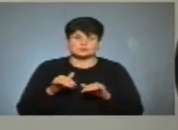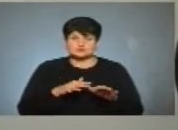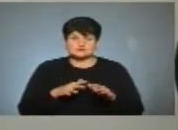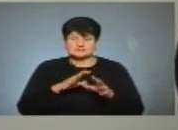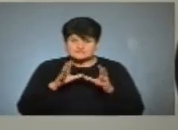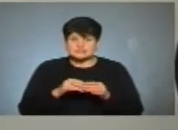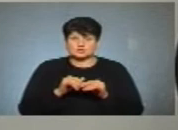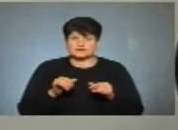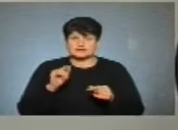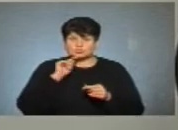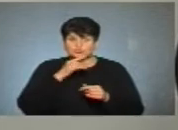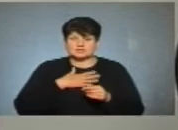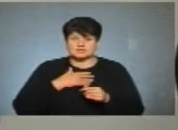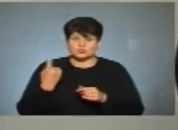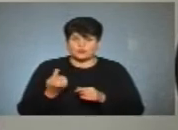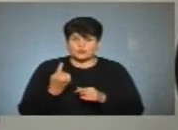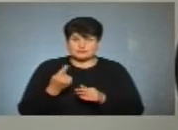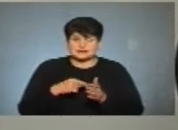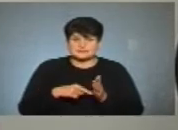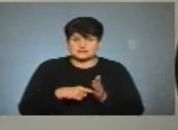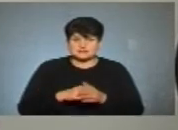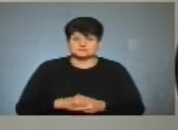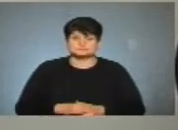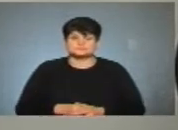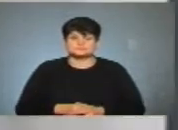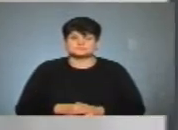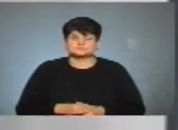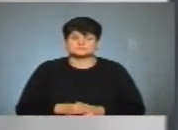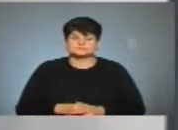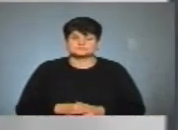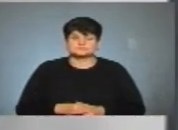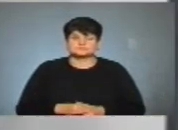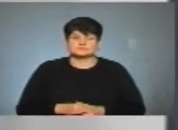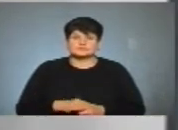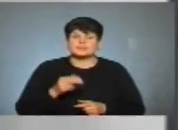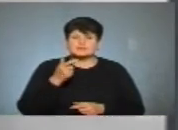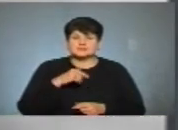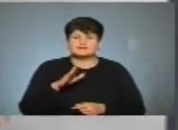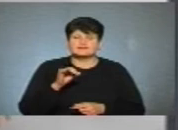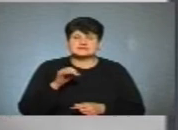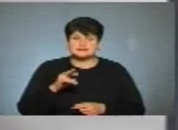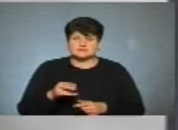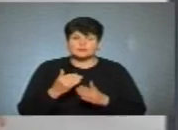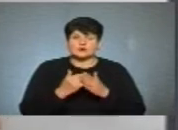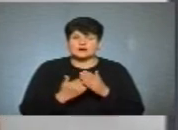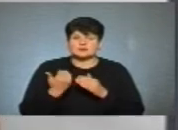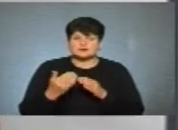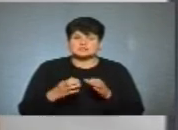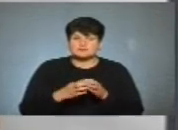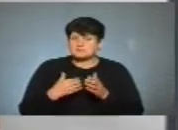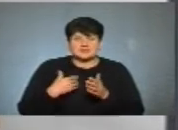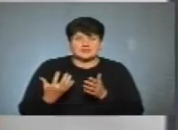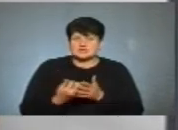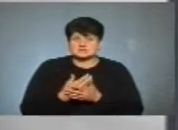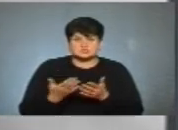взагалі розвивати економіку в нашій області і міста. Дякую за відповідь. Пане Василю, програми вашої партії, на жаль, ми не